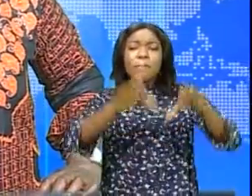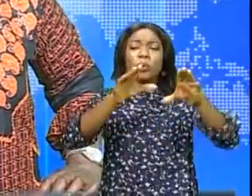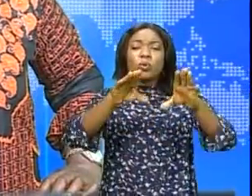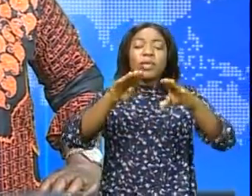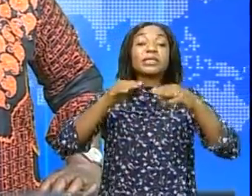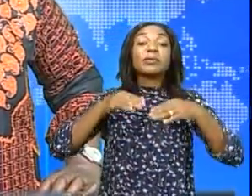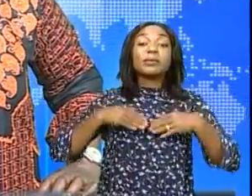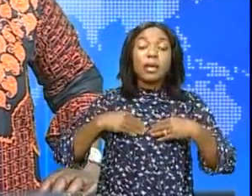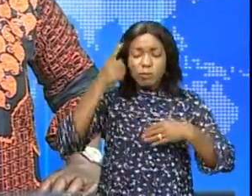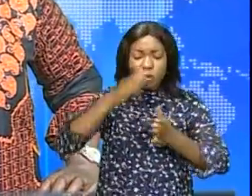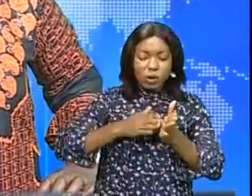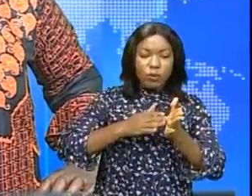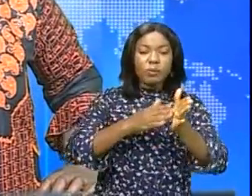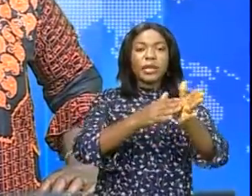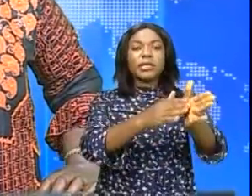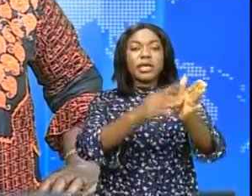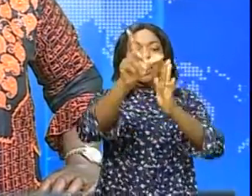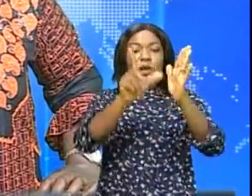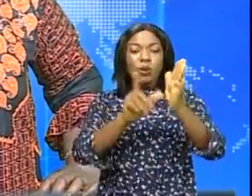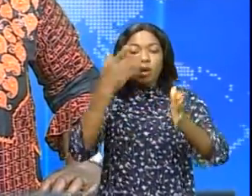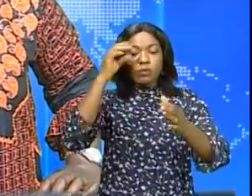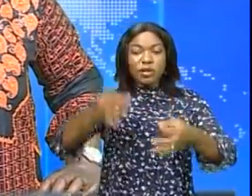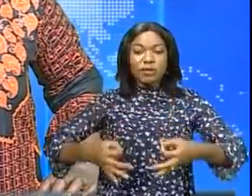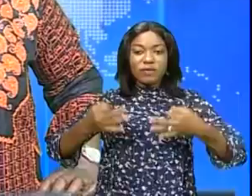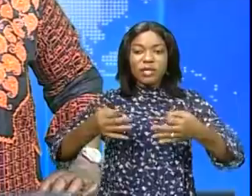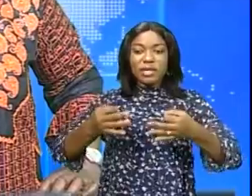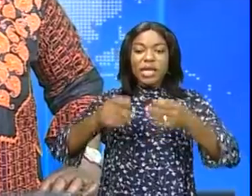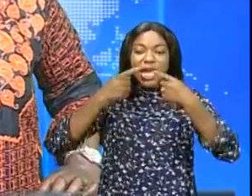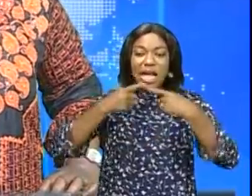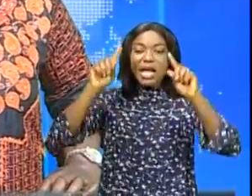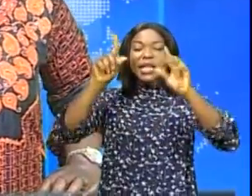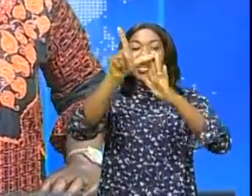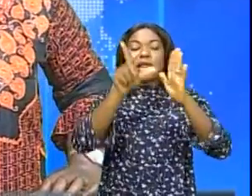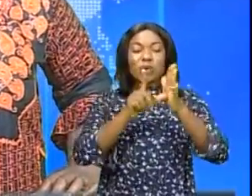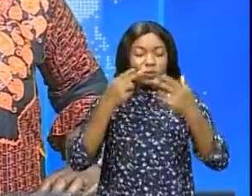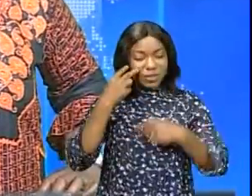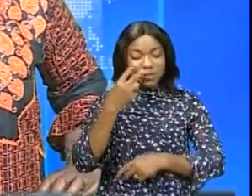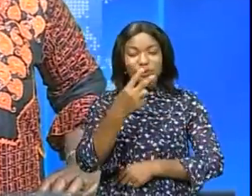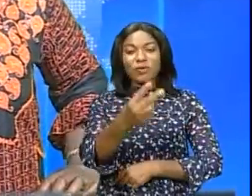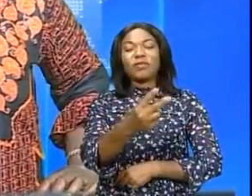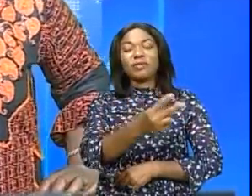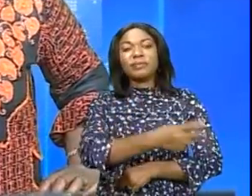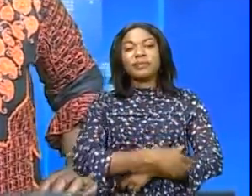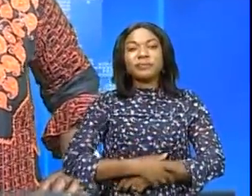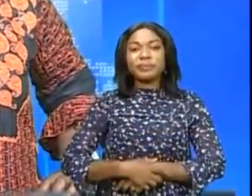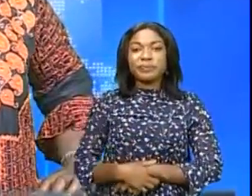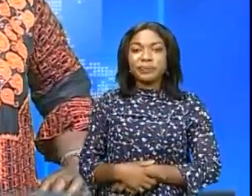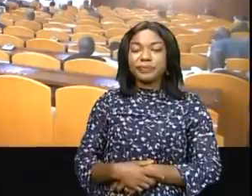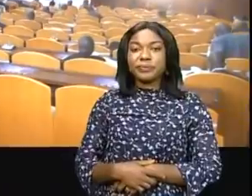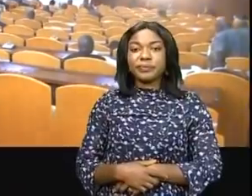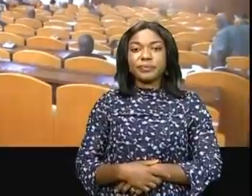'engage d'accompagner ces derniers pour l'effectivité de la dite loi. Nene Mainzana, René Nguango, reportage.